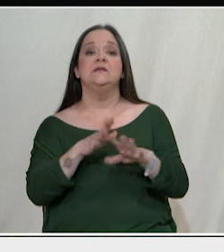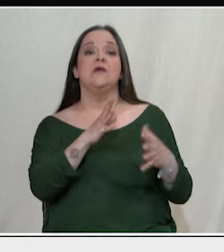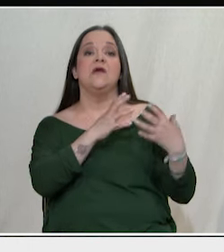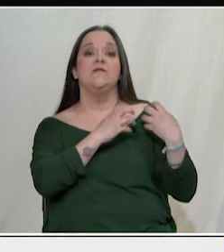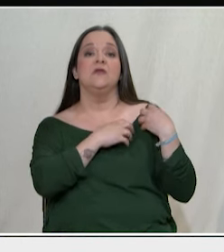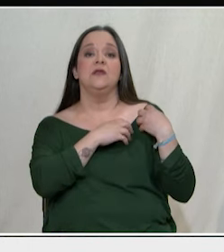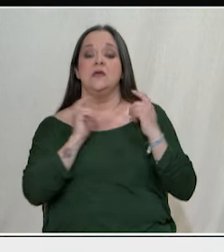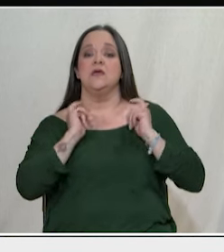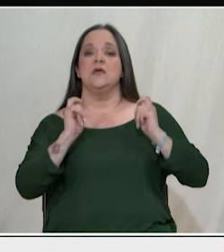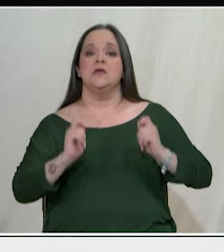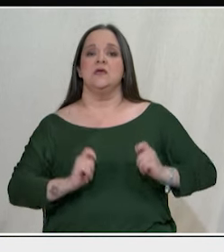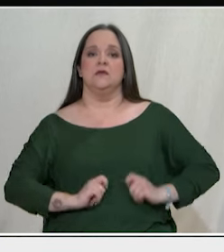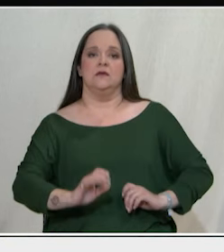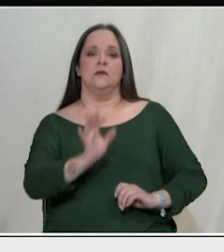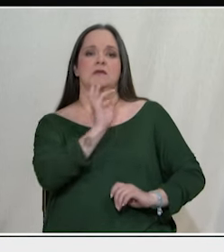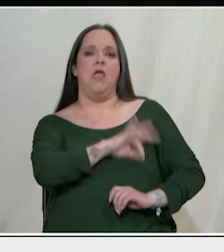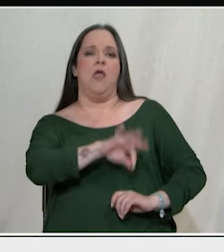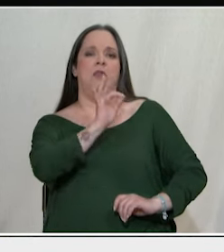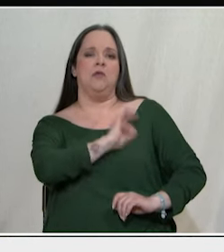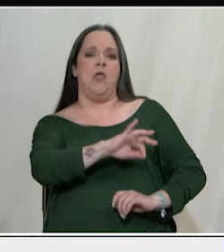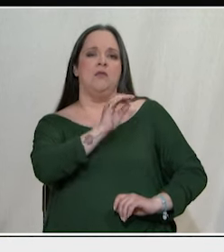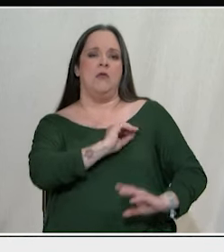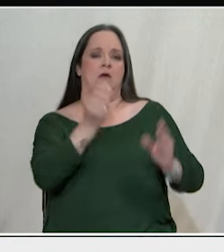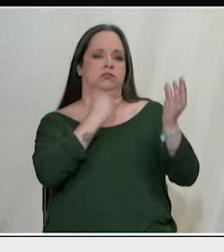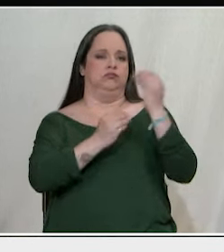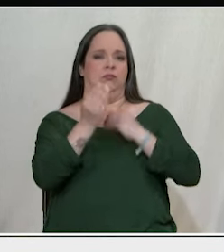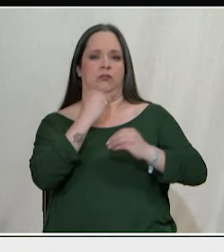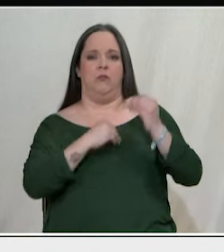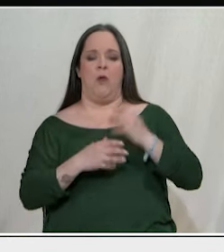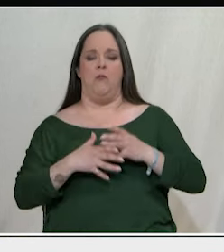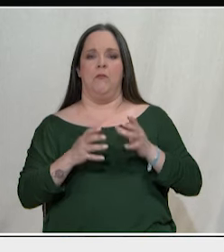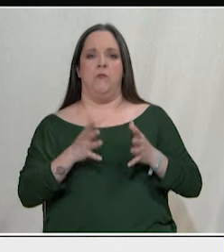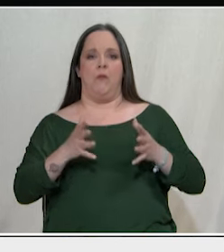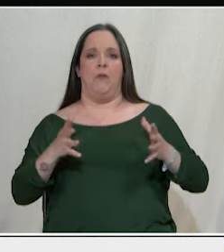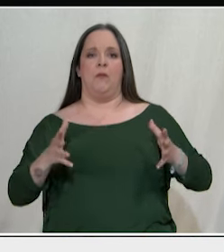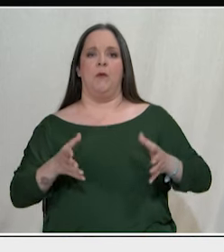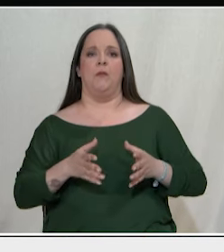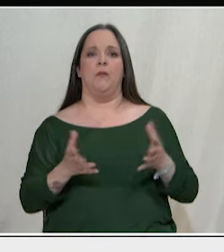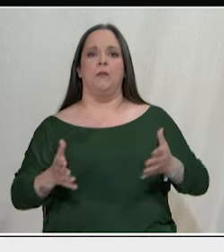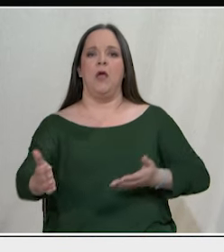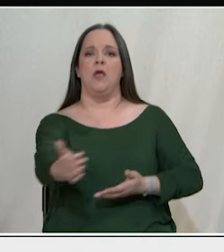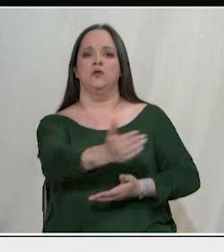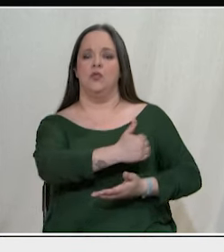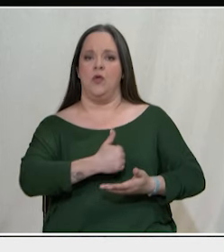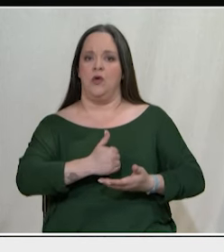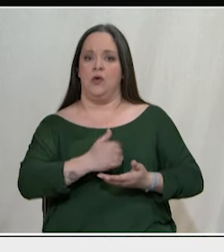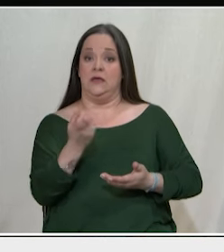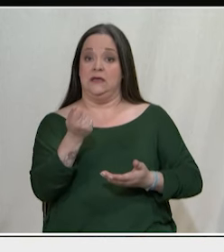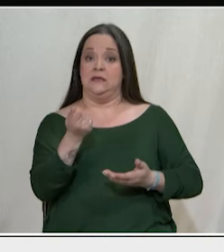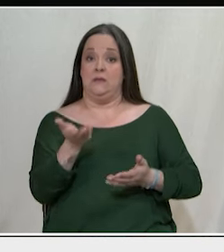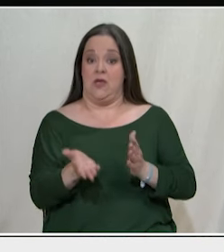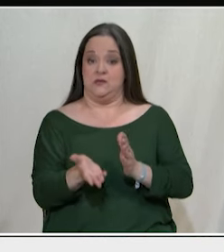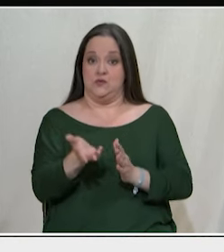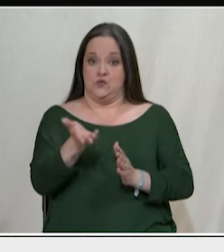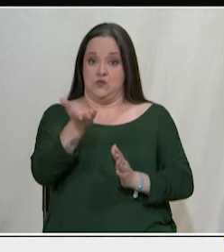καπιταλιστών και ιδιαίτερα των μεγάλων επιχειρήσεων που αυξάνονται διαρκώς. Όσο περισσότερο ανεβαίνουν οι τιμές, τόσο πιο πολύ